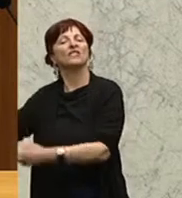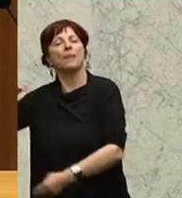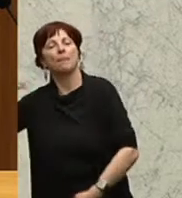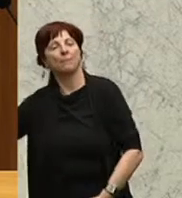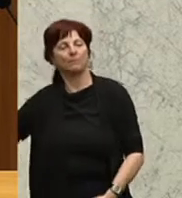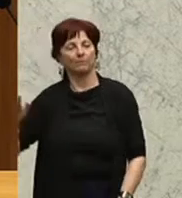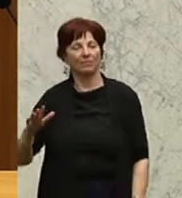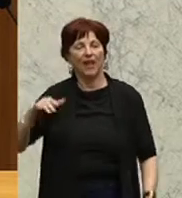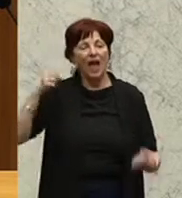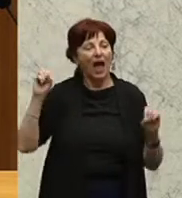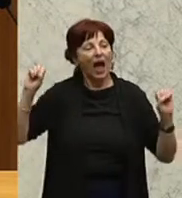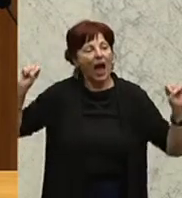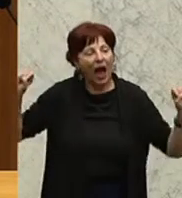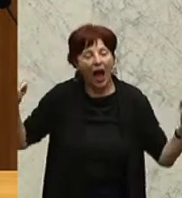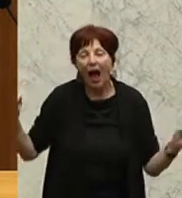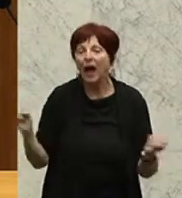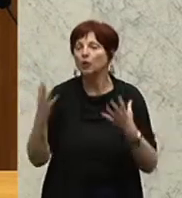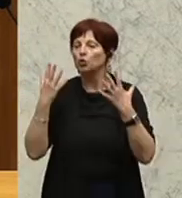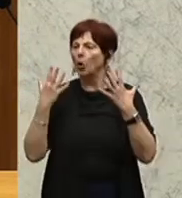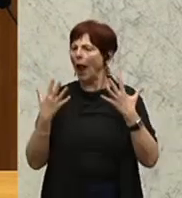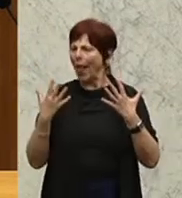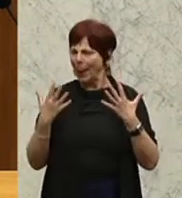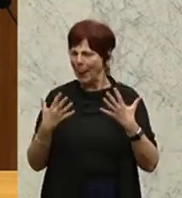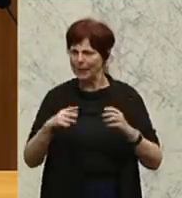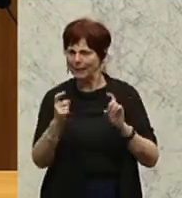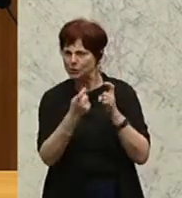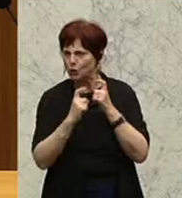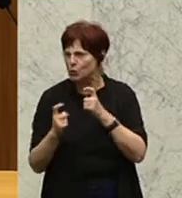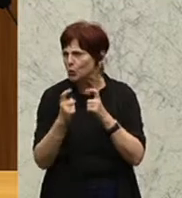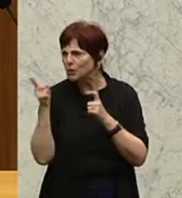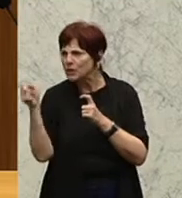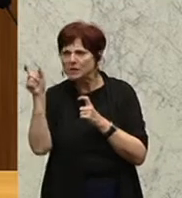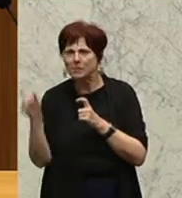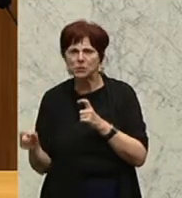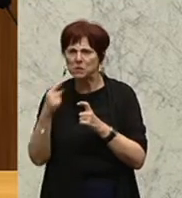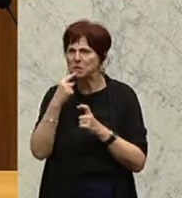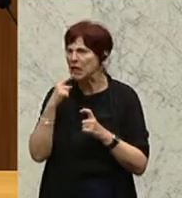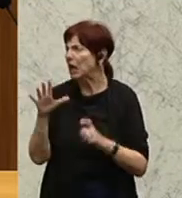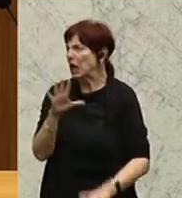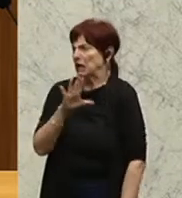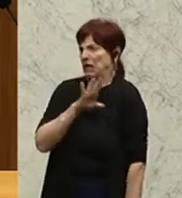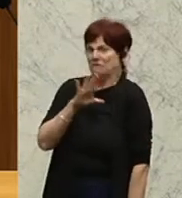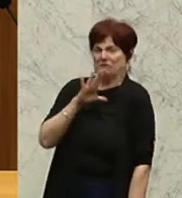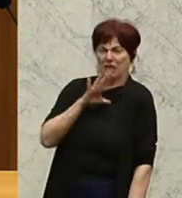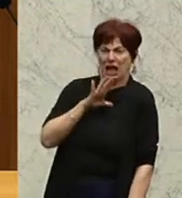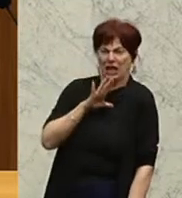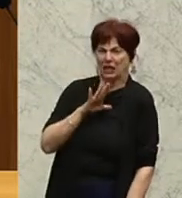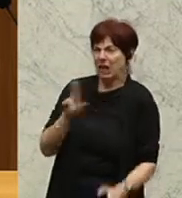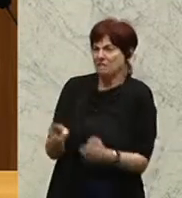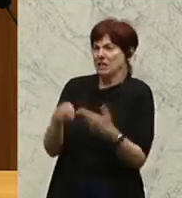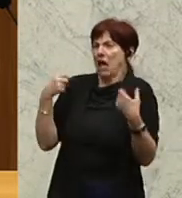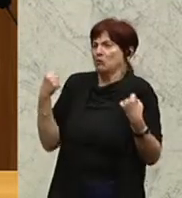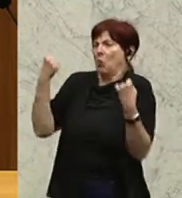als sogenannte Naturgewalt, als etwas Gefährliches, als etwas, wovor wir Angst haben müssen, definiert.